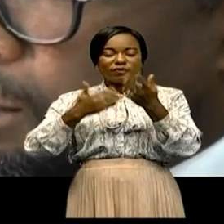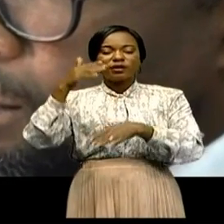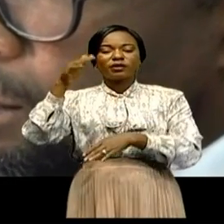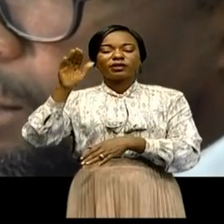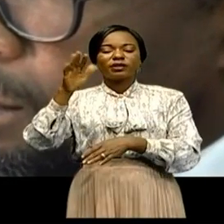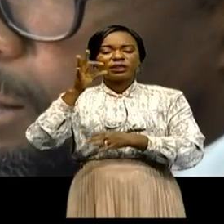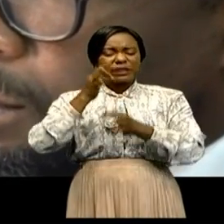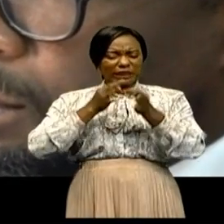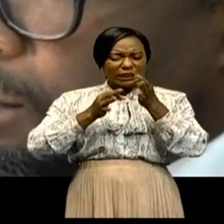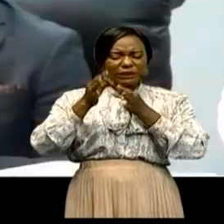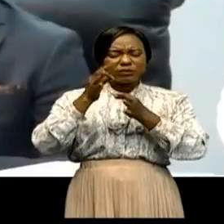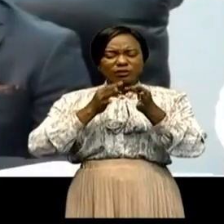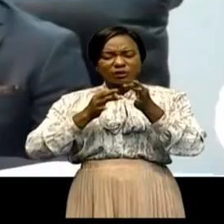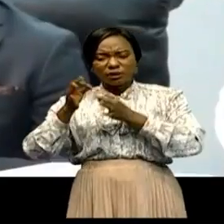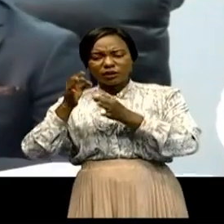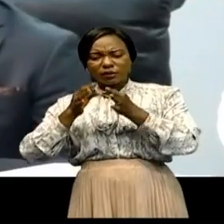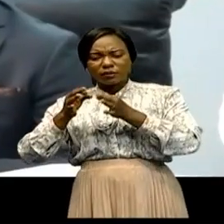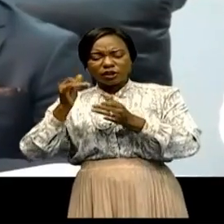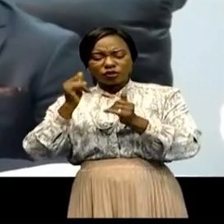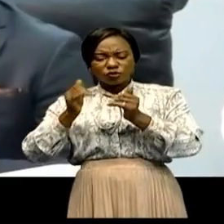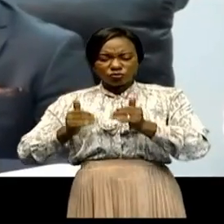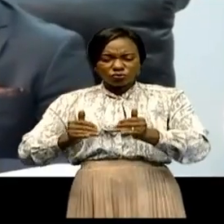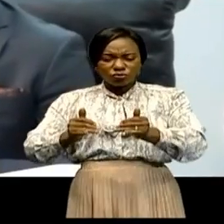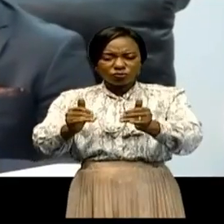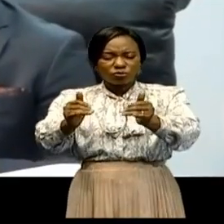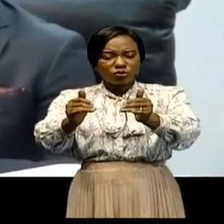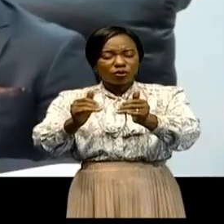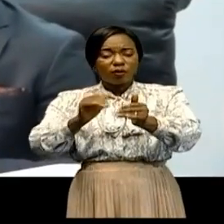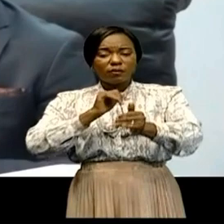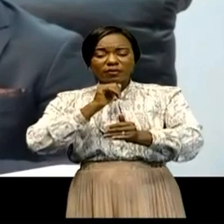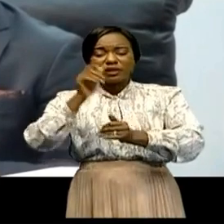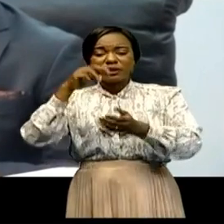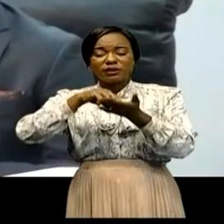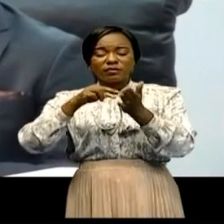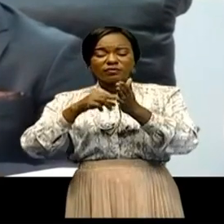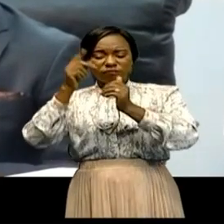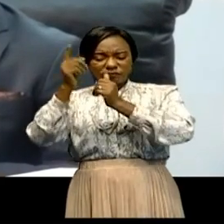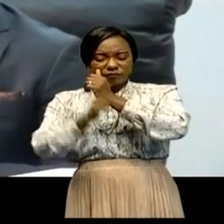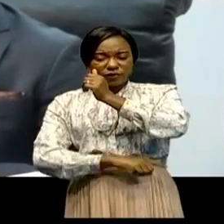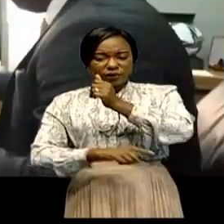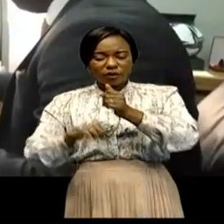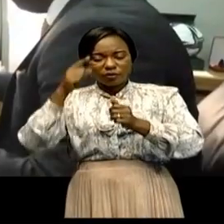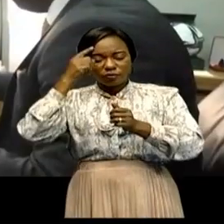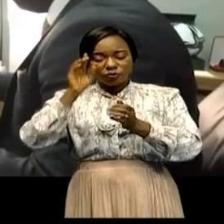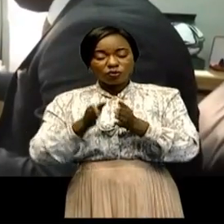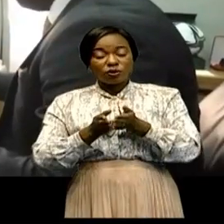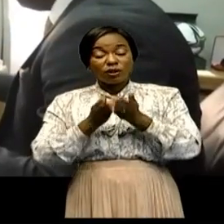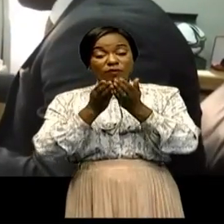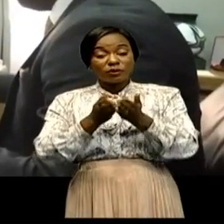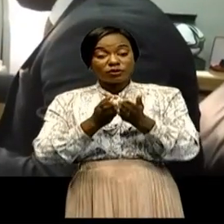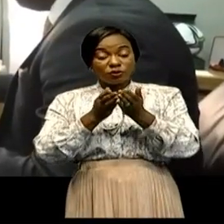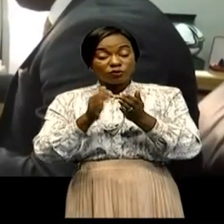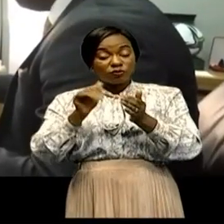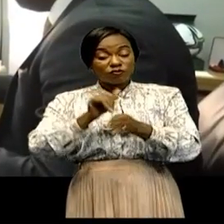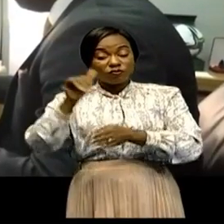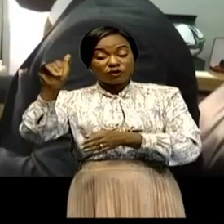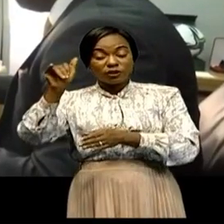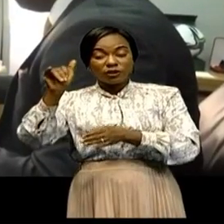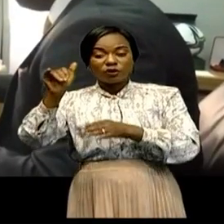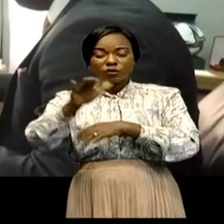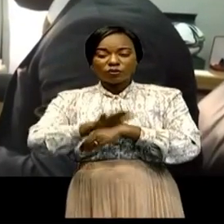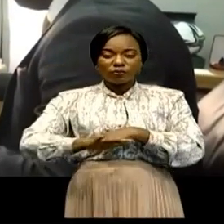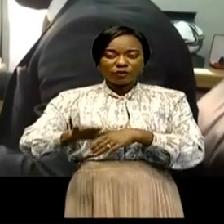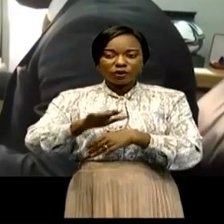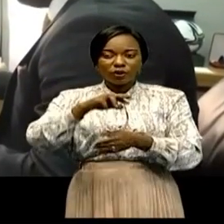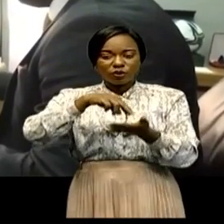a expliqué que la non-prolongation préjudiciarait nos concitoyens obligés d'acquérir un passeport pour voyager à l'étranger et de ne